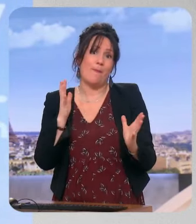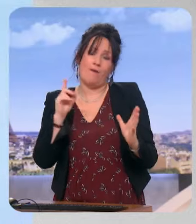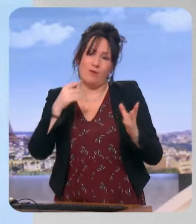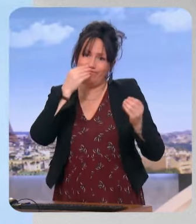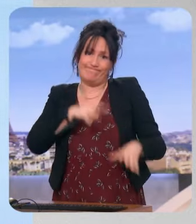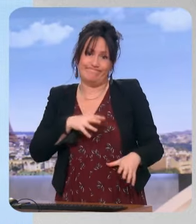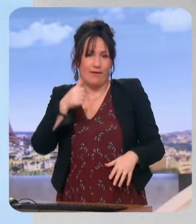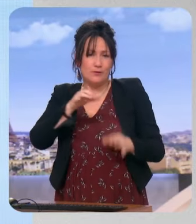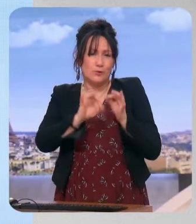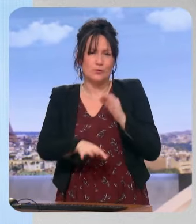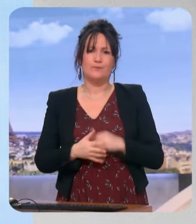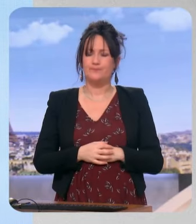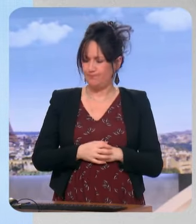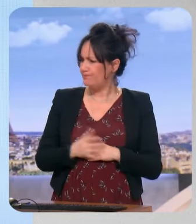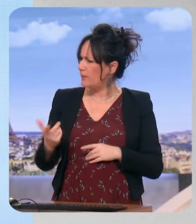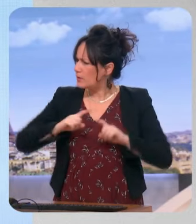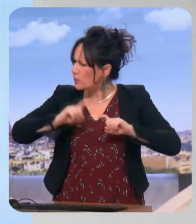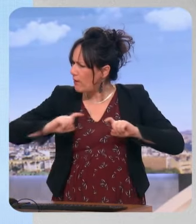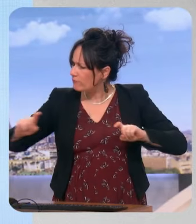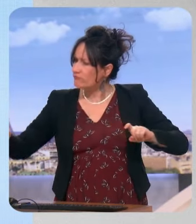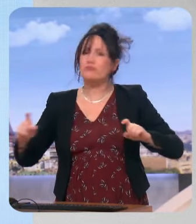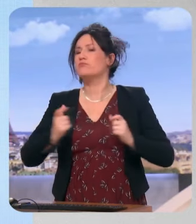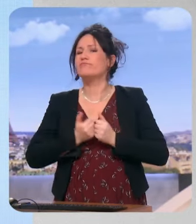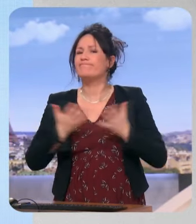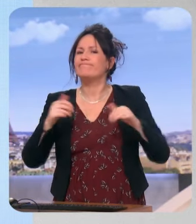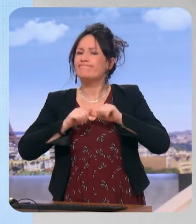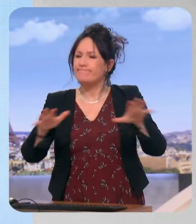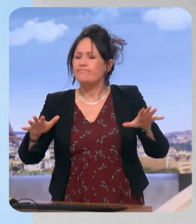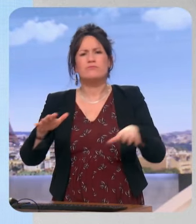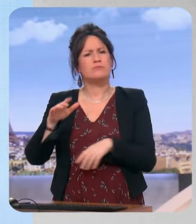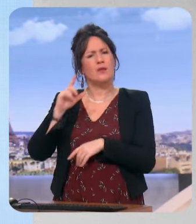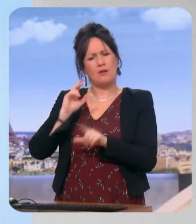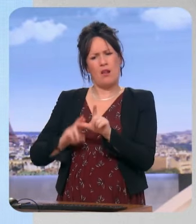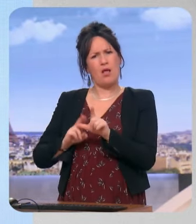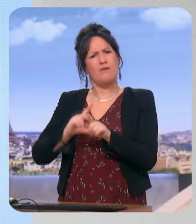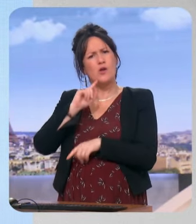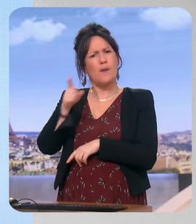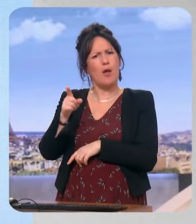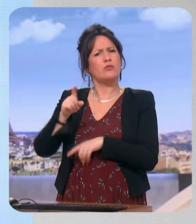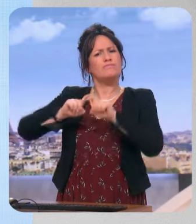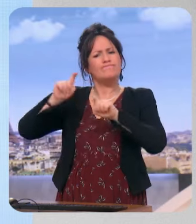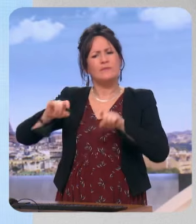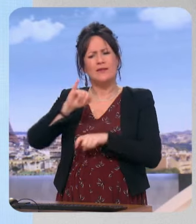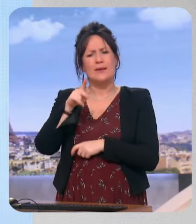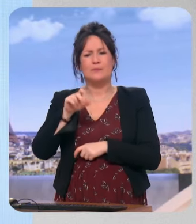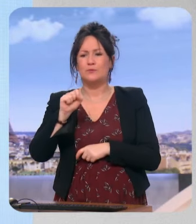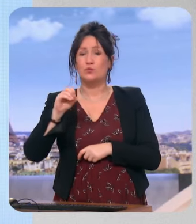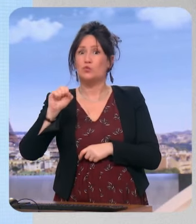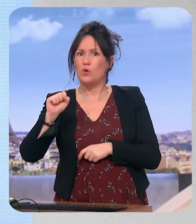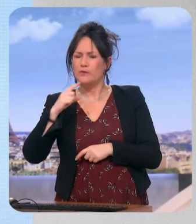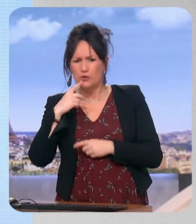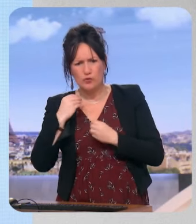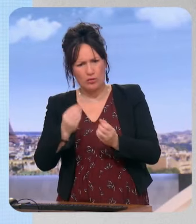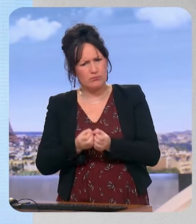révélé par plusieurs journaux a dit que les Républicains avaient en secret commandé quelque chose à l'Institut Ipsos qui vous donnait une majorité absolue à l'Assemblée